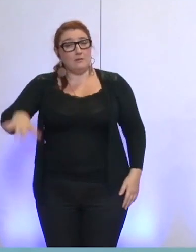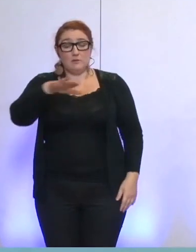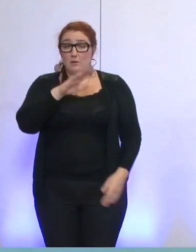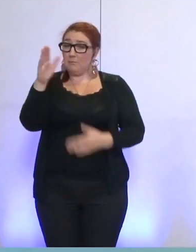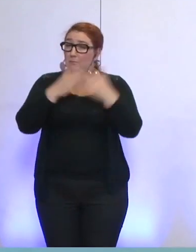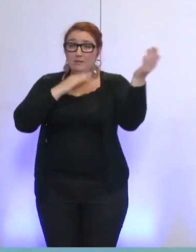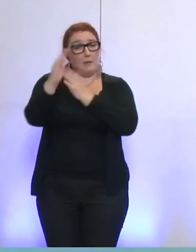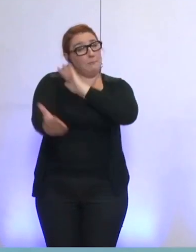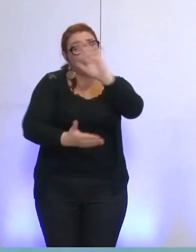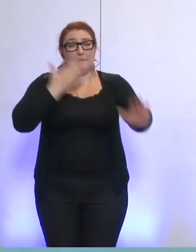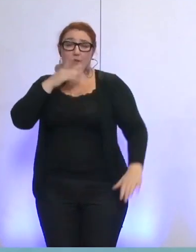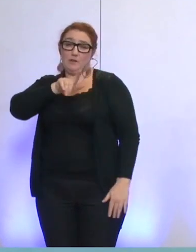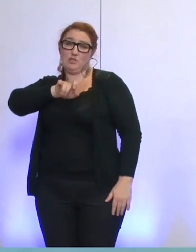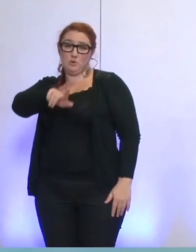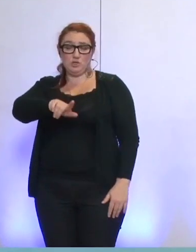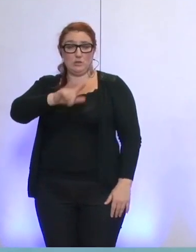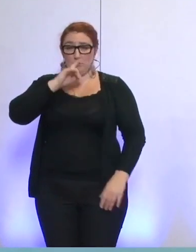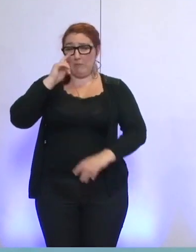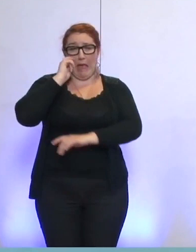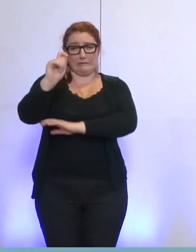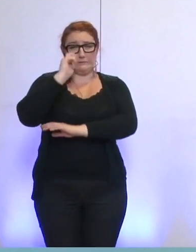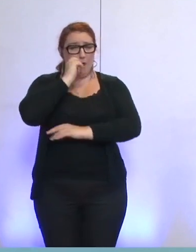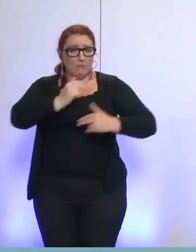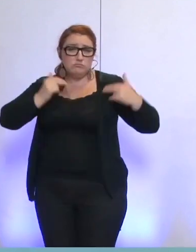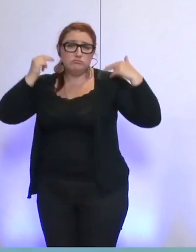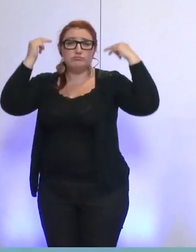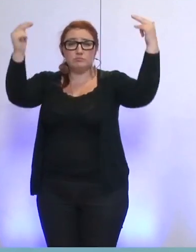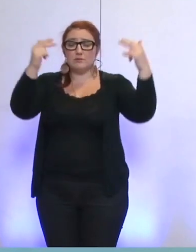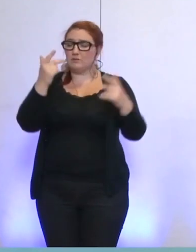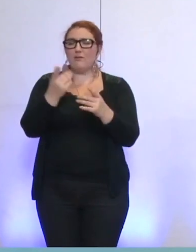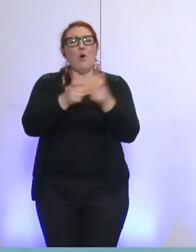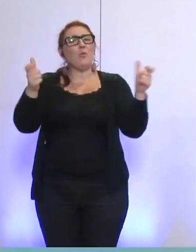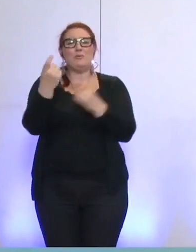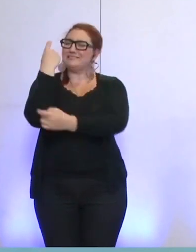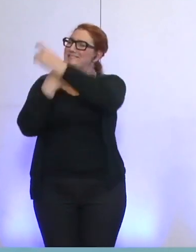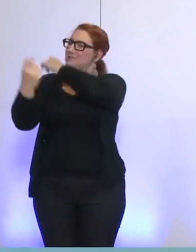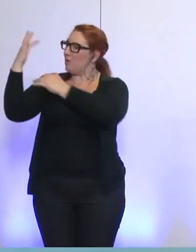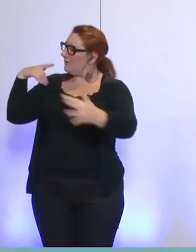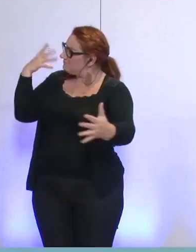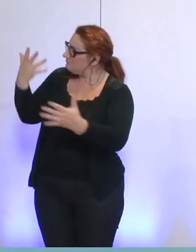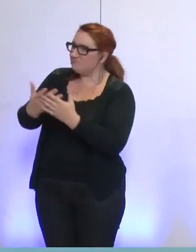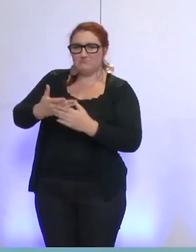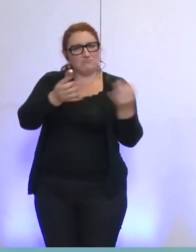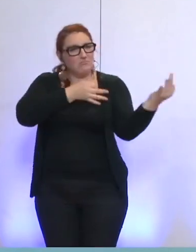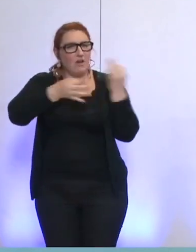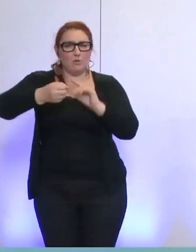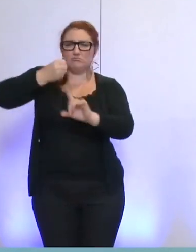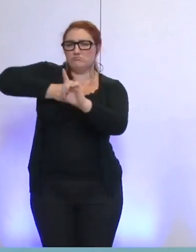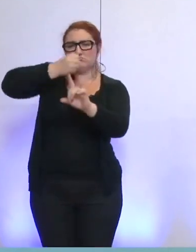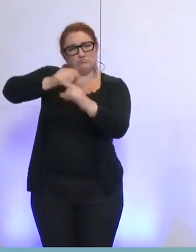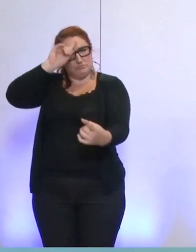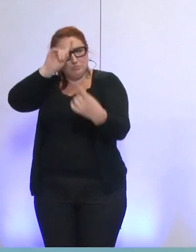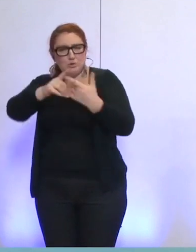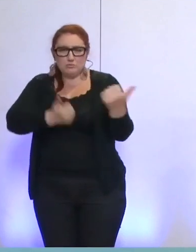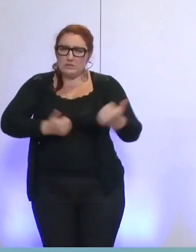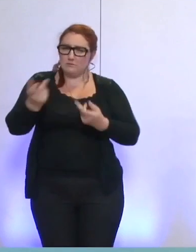GEG, une de nos spécialités dans laquelle, tout au long de l'histoire de notre entreprise, il nous a tenu à cœur de maintenir un haut niveau de service public.